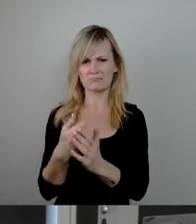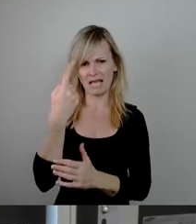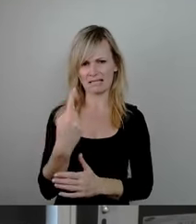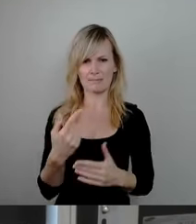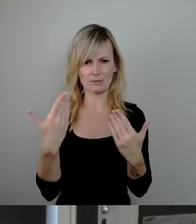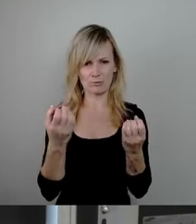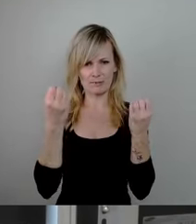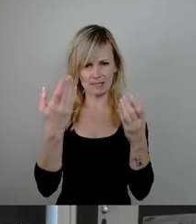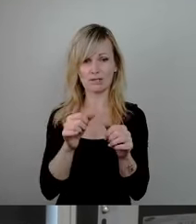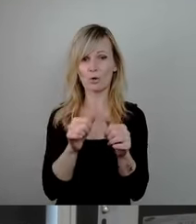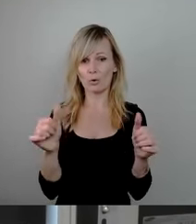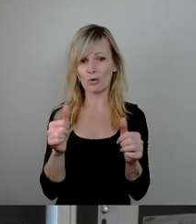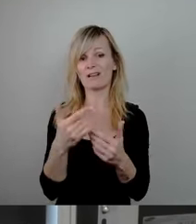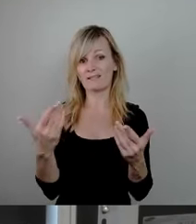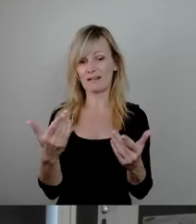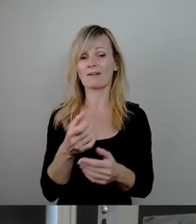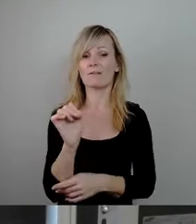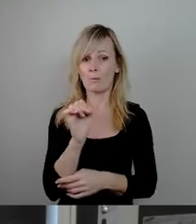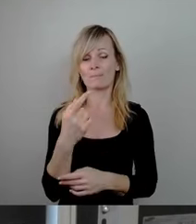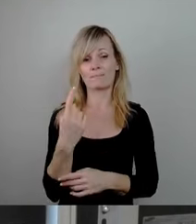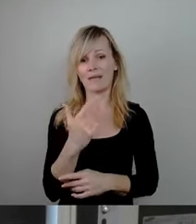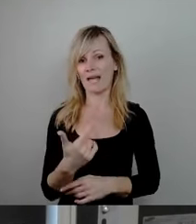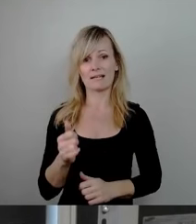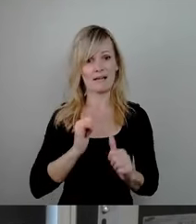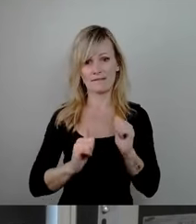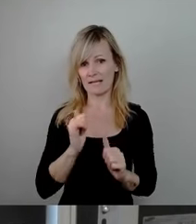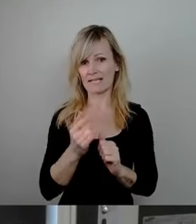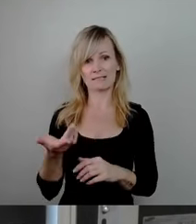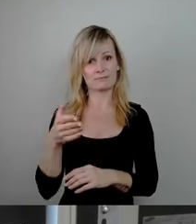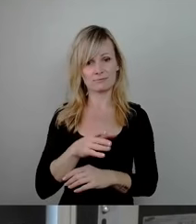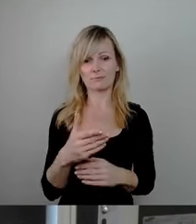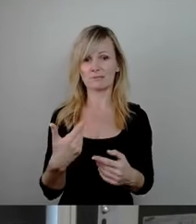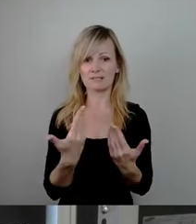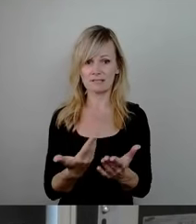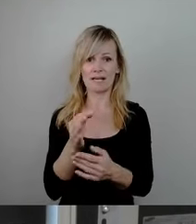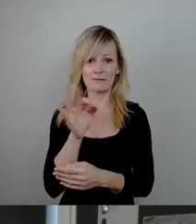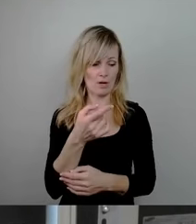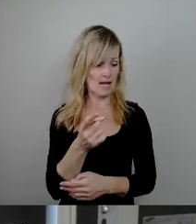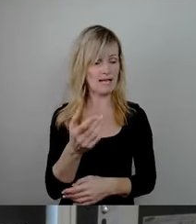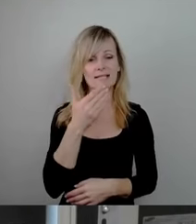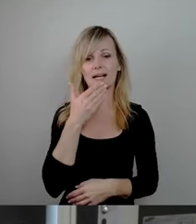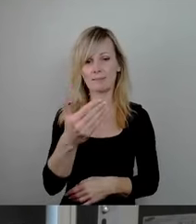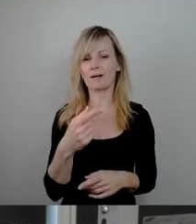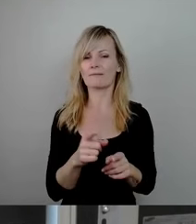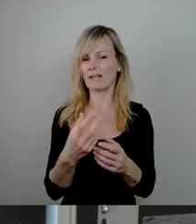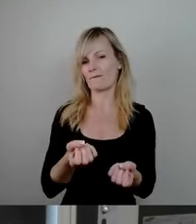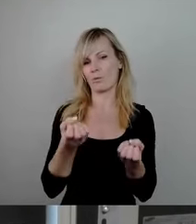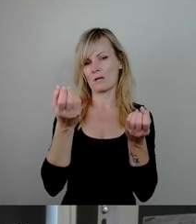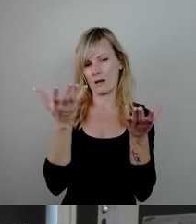Glück im Unglück. Niemand wurde verletzt oder gar getötet. Dafür sind alle dankbar. Es grenzt an ein Wunder.